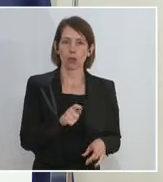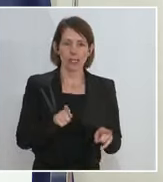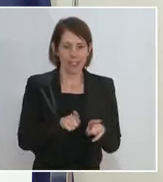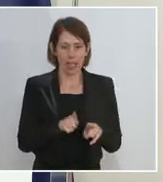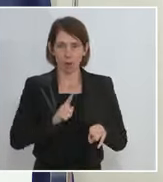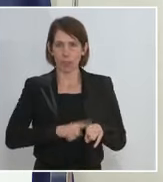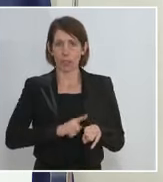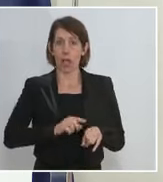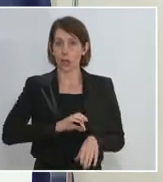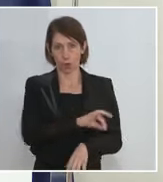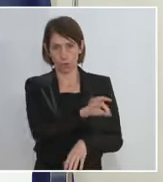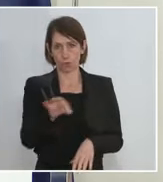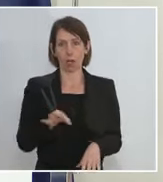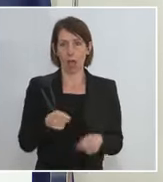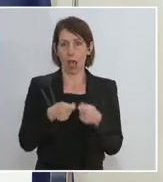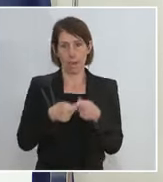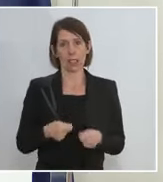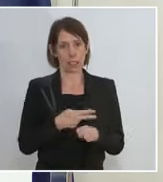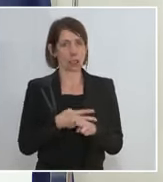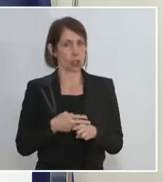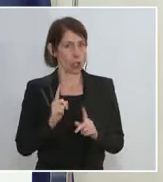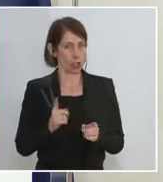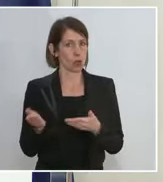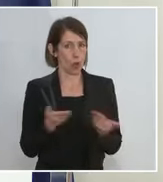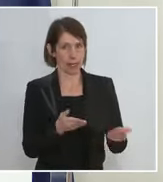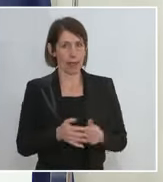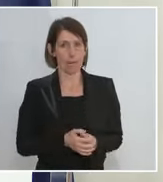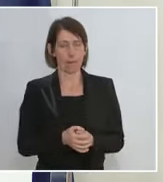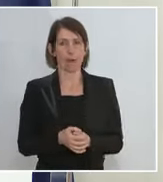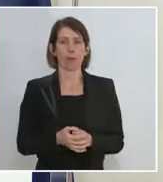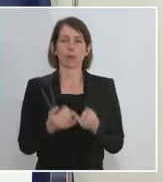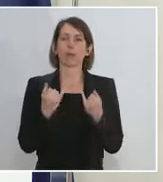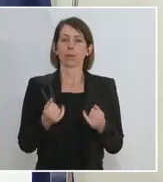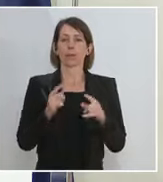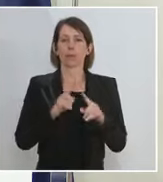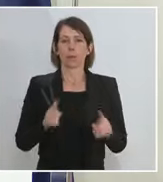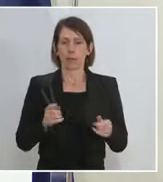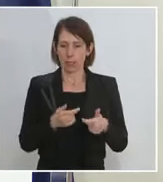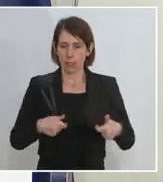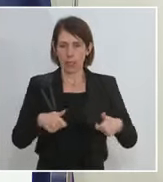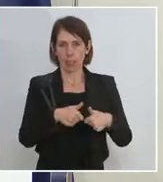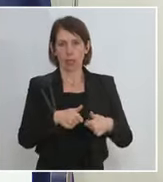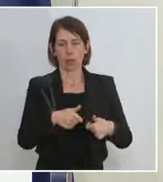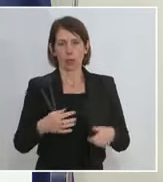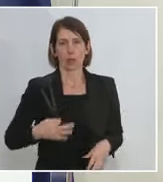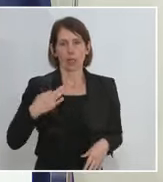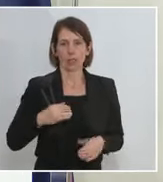alle Mitgliedstaaten geben soll. Es sind hier in einem anderen Gremium von Gesundheitsbeamten,